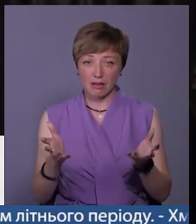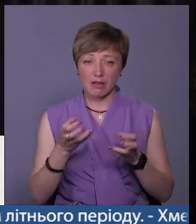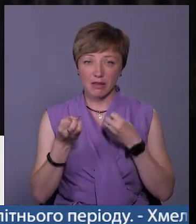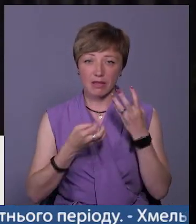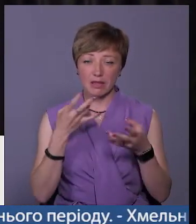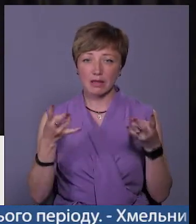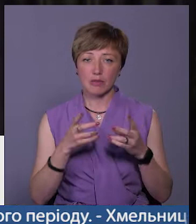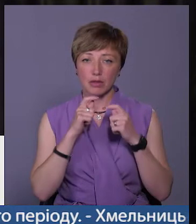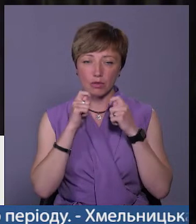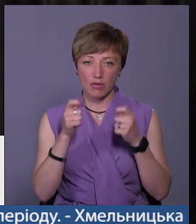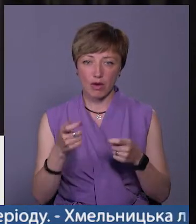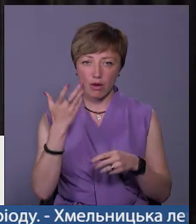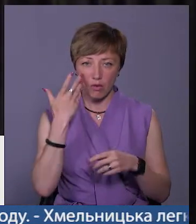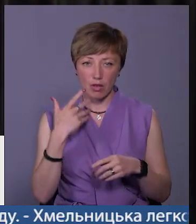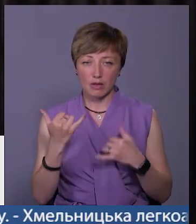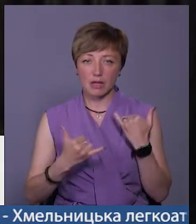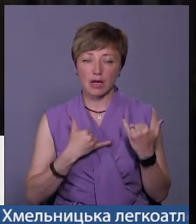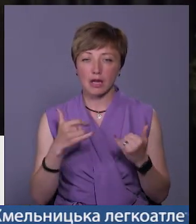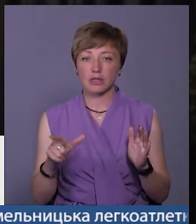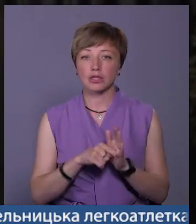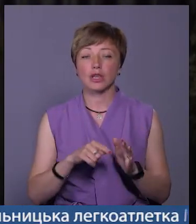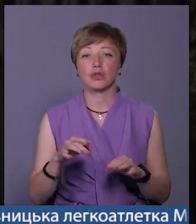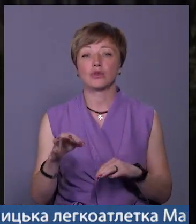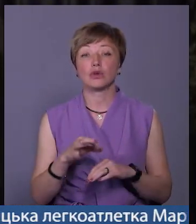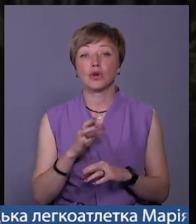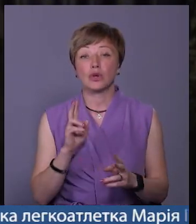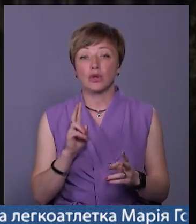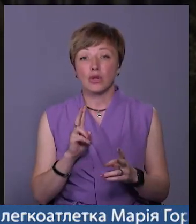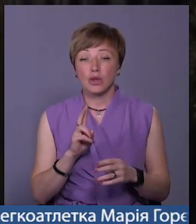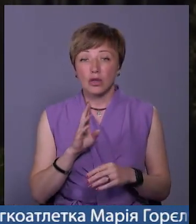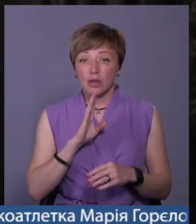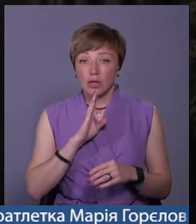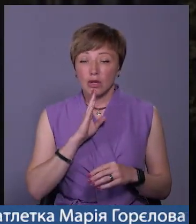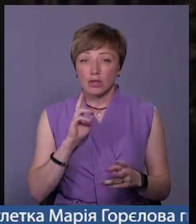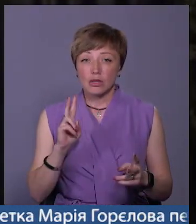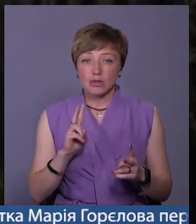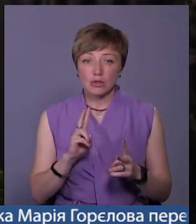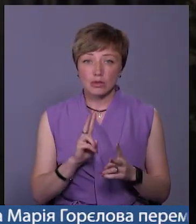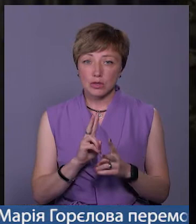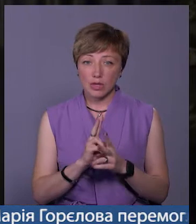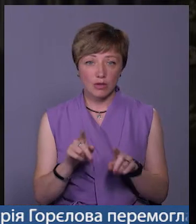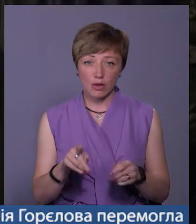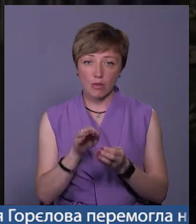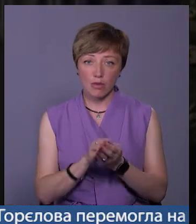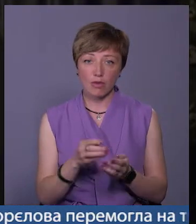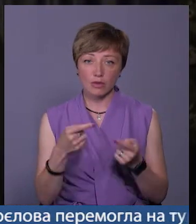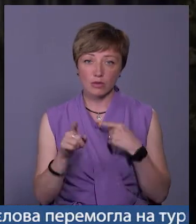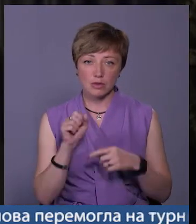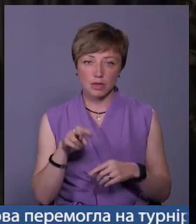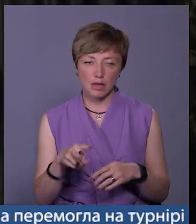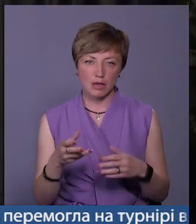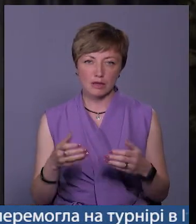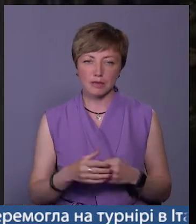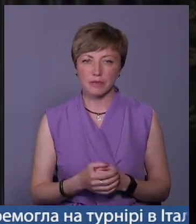напевно, треба було йому дарувати, коли він з нареченою зустрічав не нас сьогодні на похороні, а в іншому залі, в якомусь